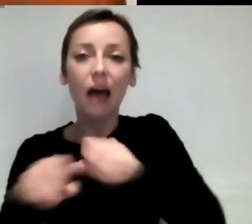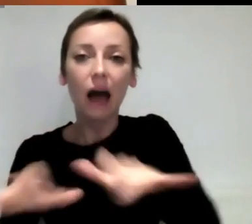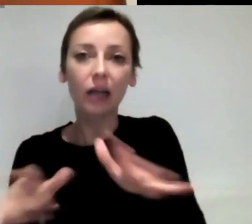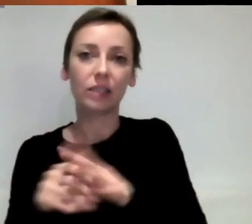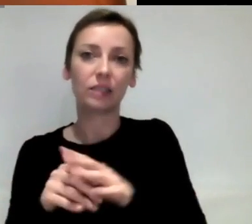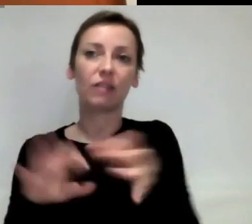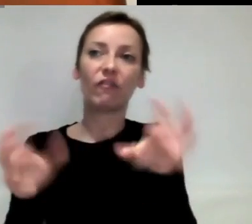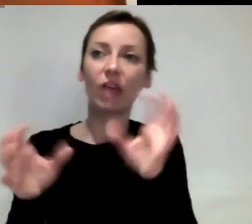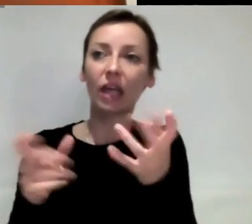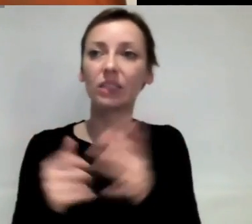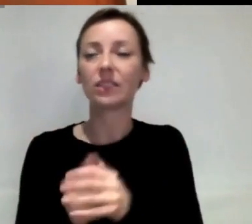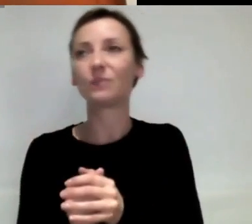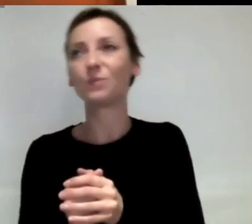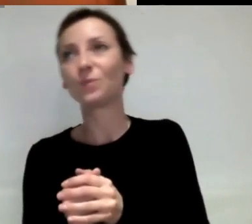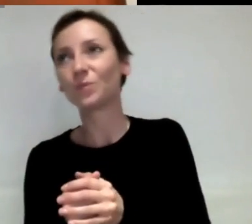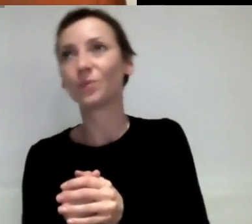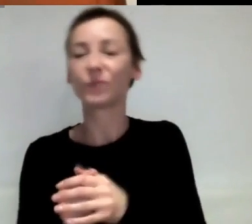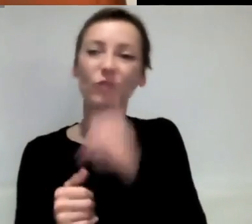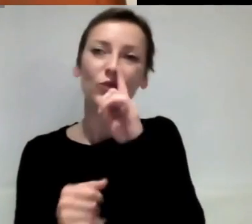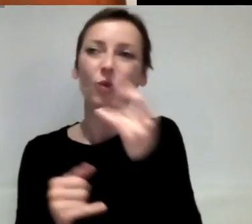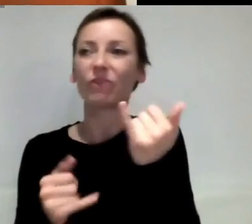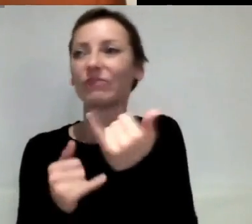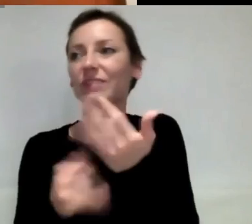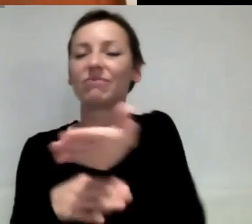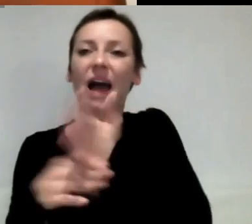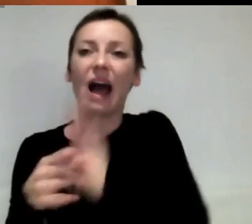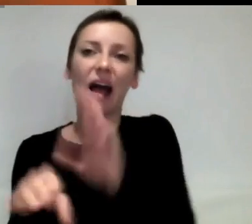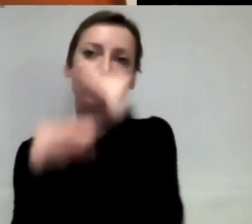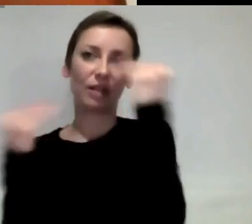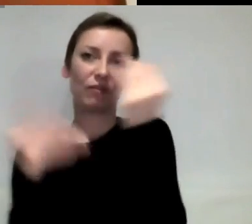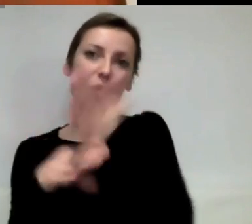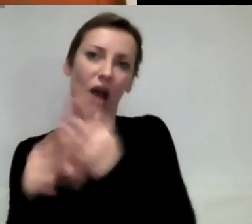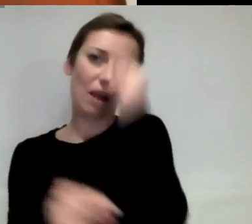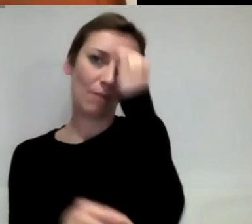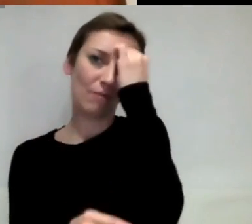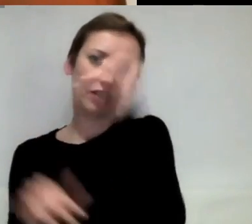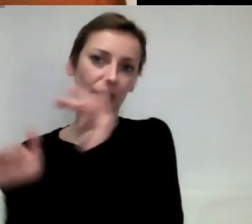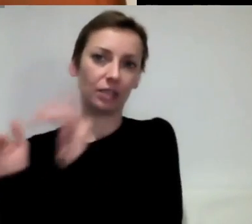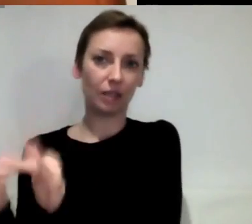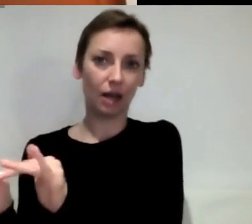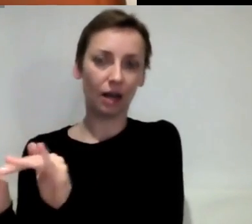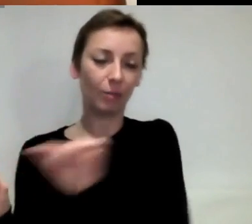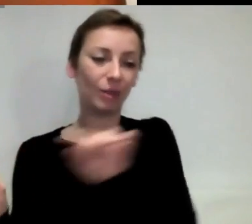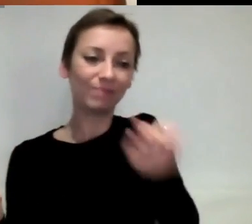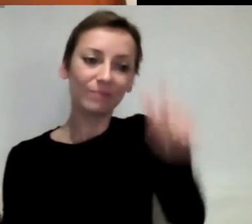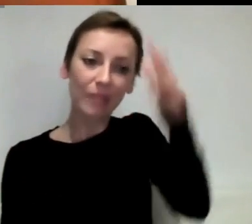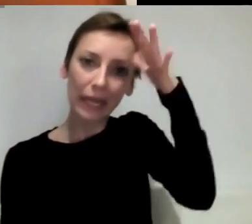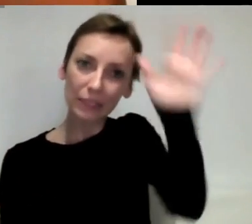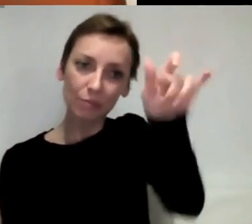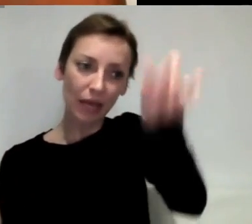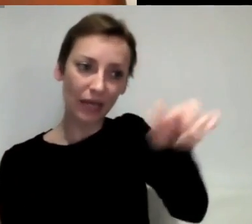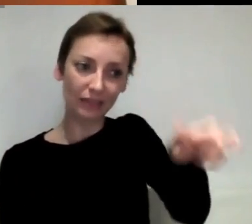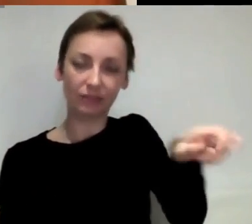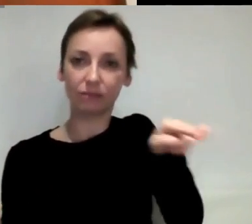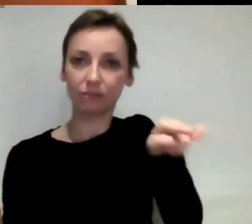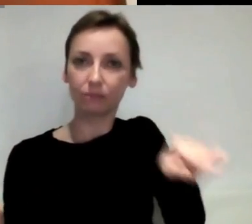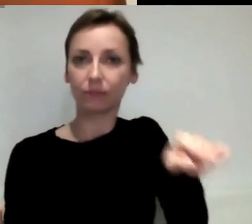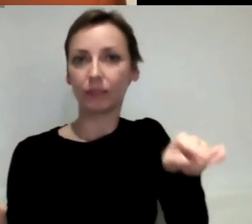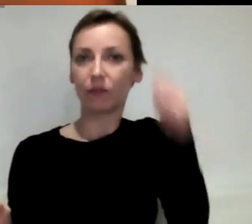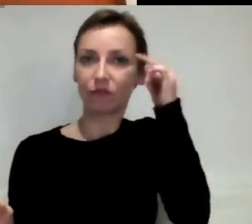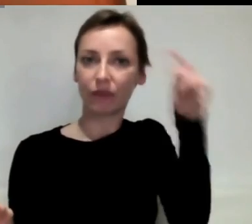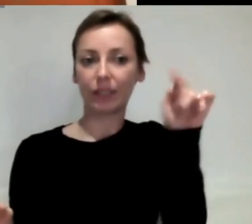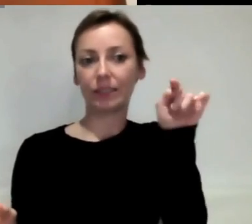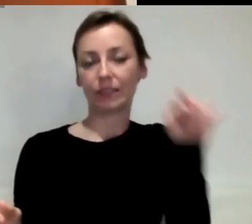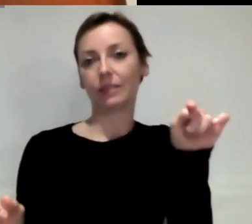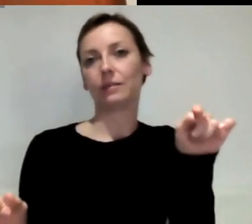Halbwissenssachen entscheiden. Und dann sage ich dann, und da wissen wir nicht, woher diese Informationen kommen, wie